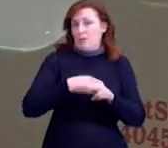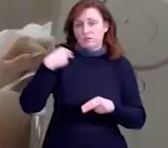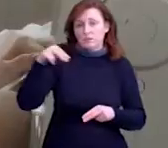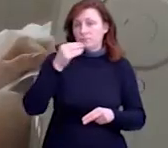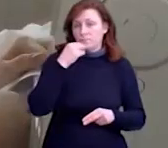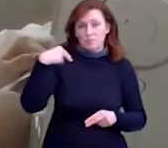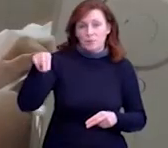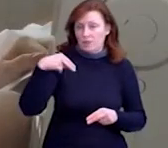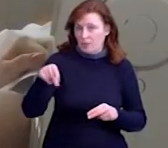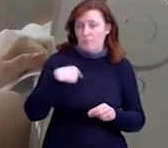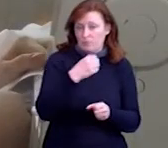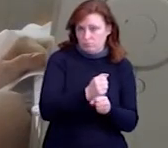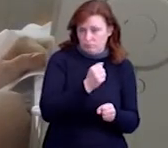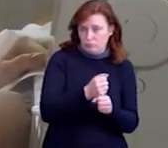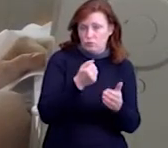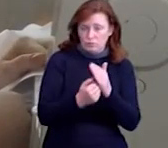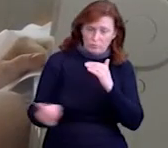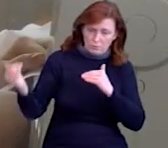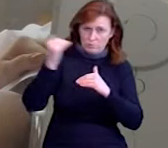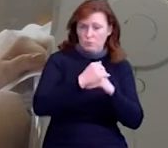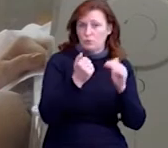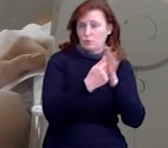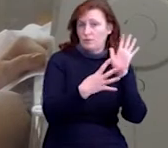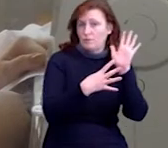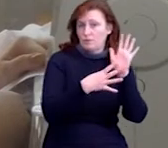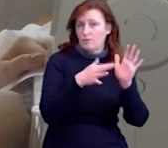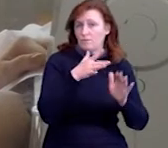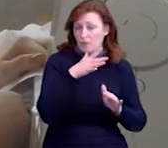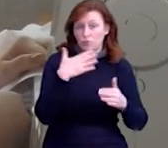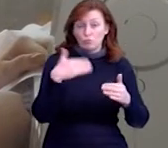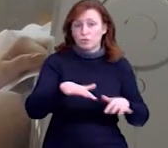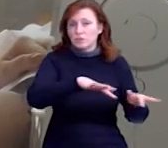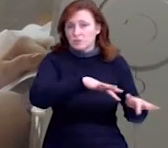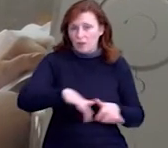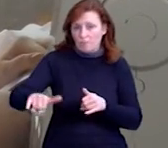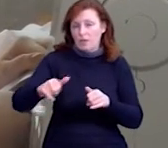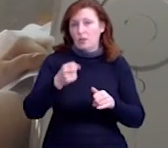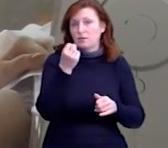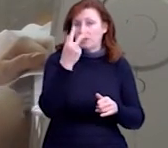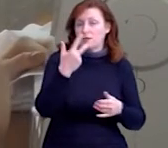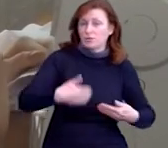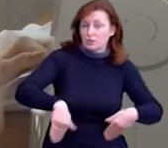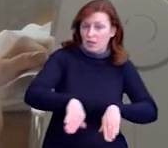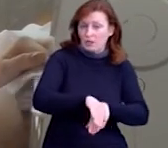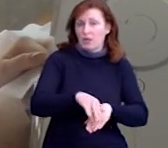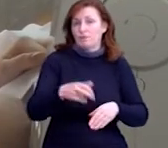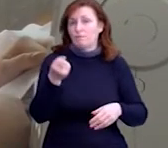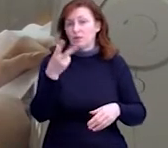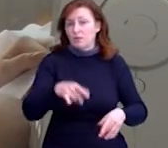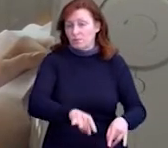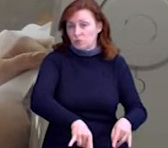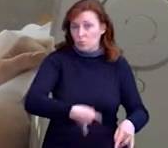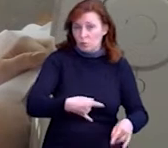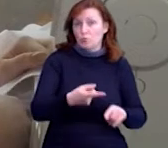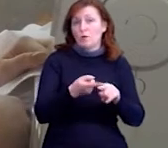вечора. Вже забрали 19 халатів, 13 штанів і 13 бахіл. Готових поки